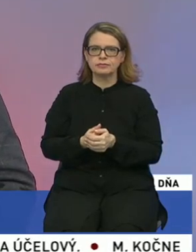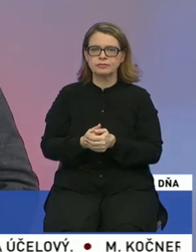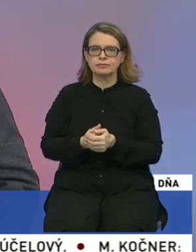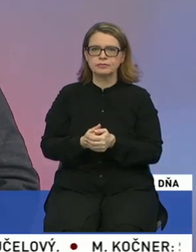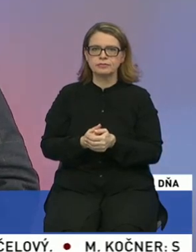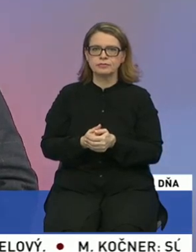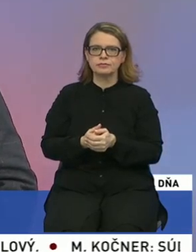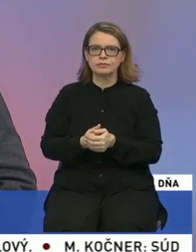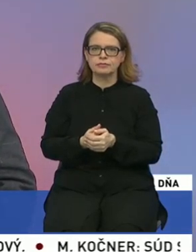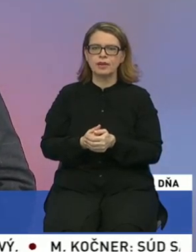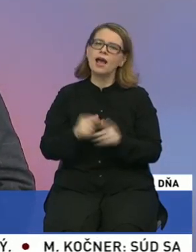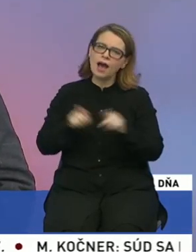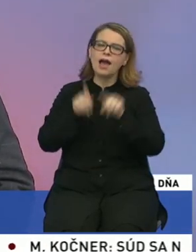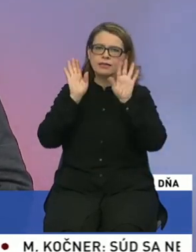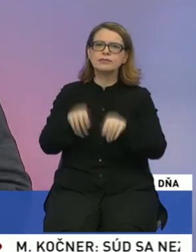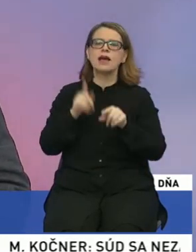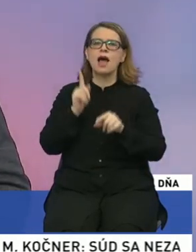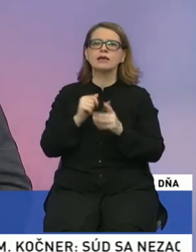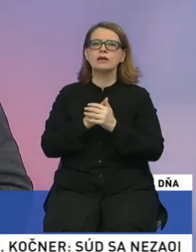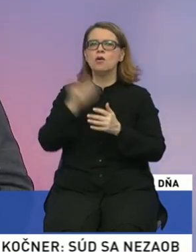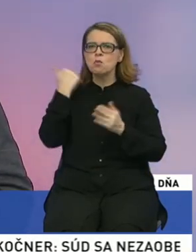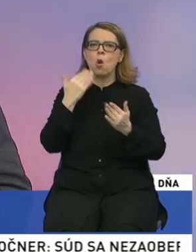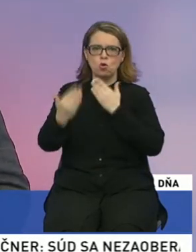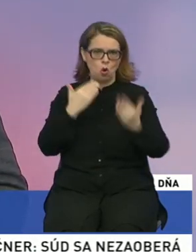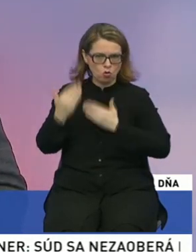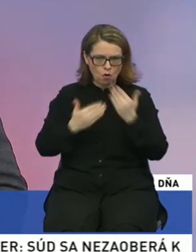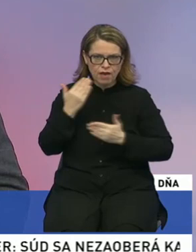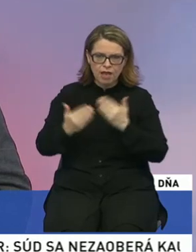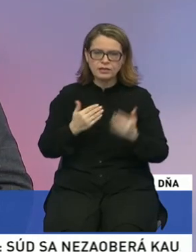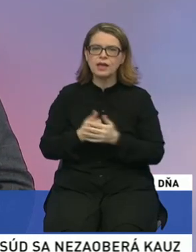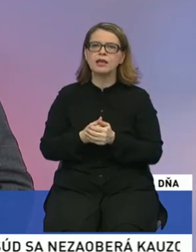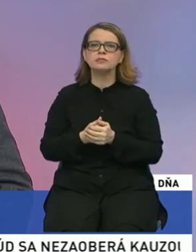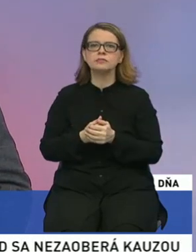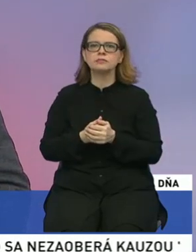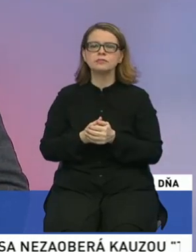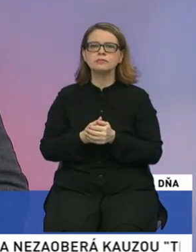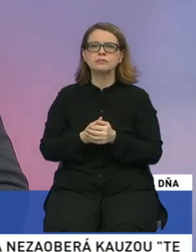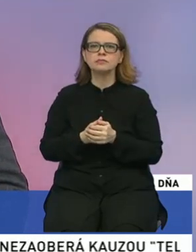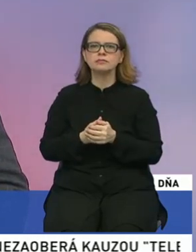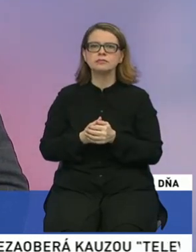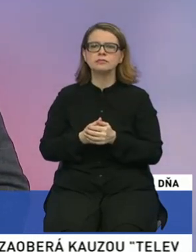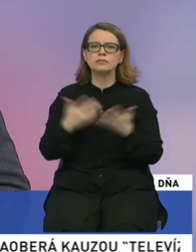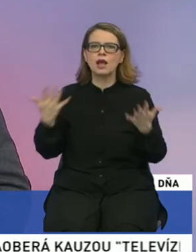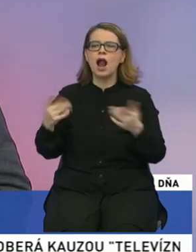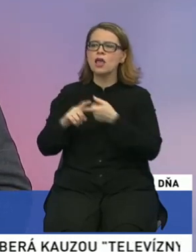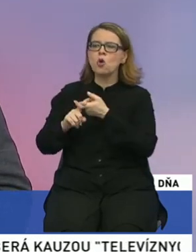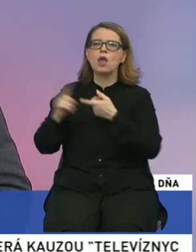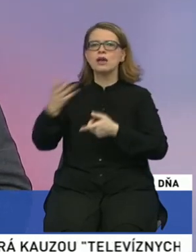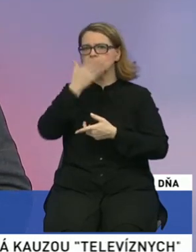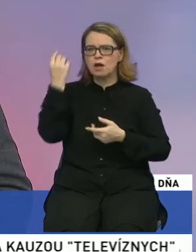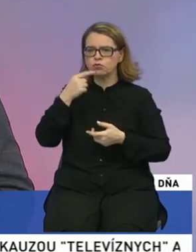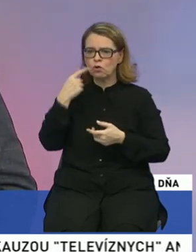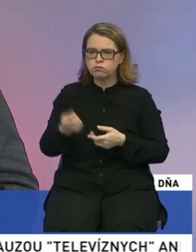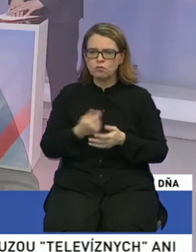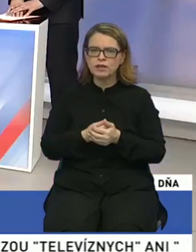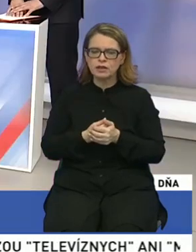Napriek tomu prišlo k rokovaniam, ako sme počuli, ale kolega zabudol povedať, že bolo